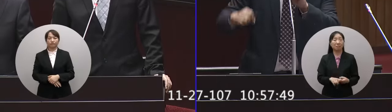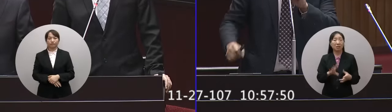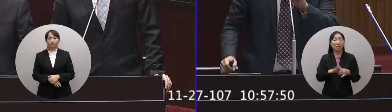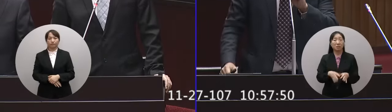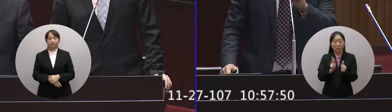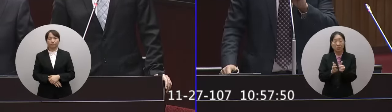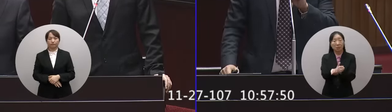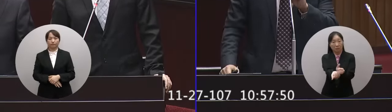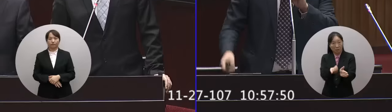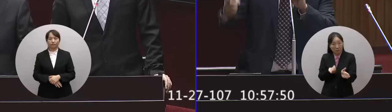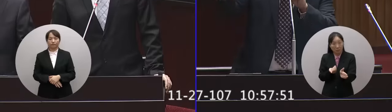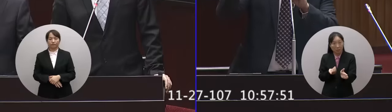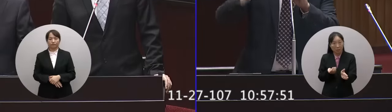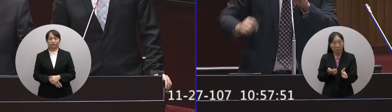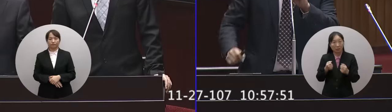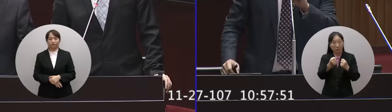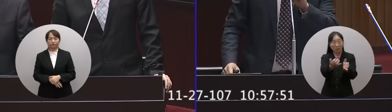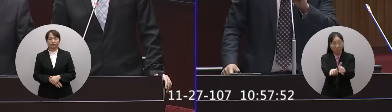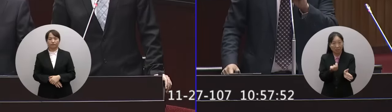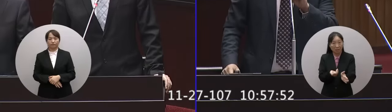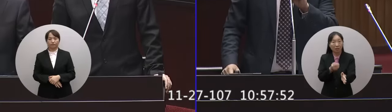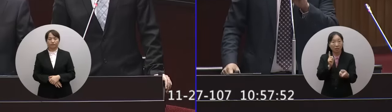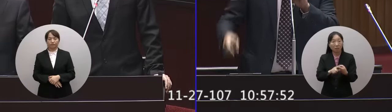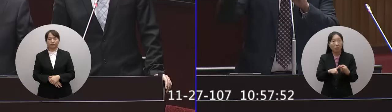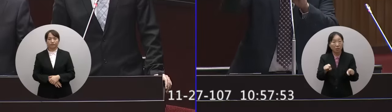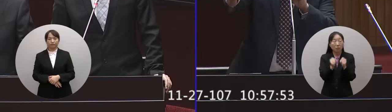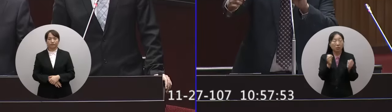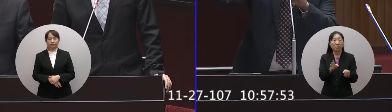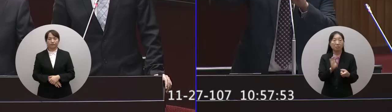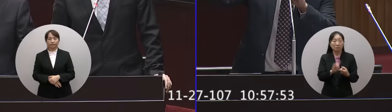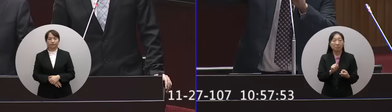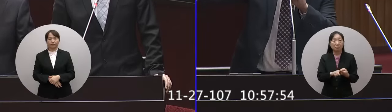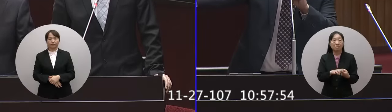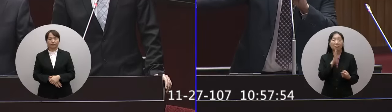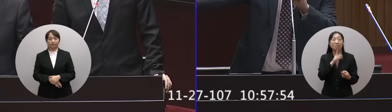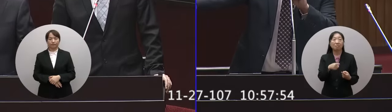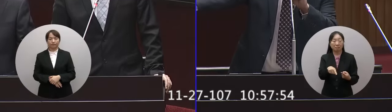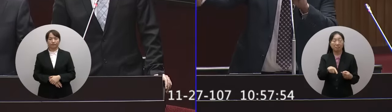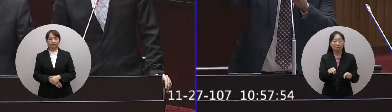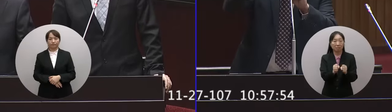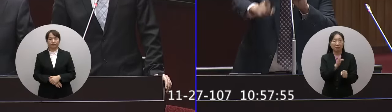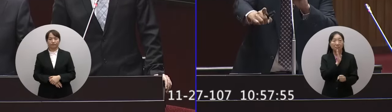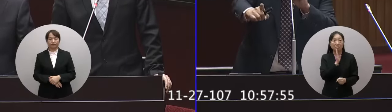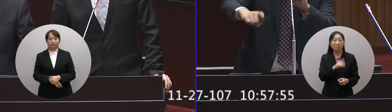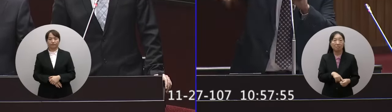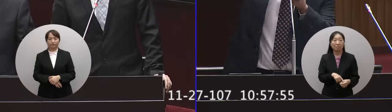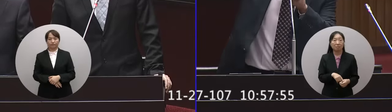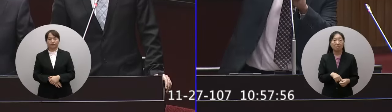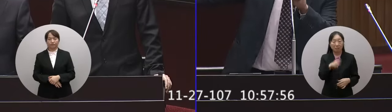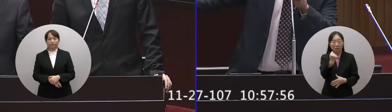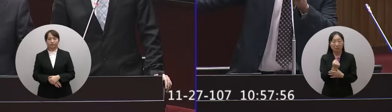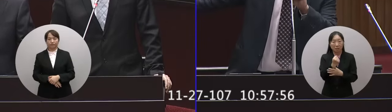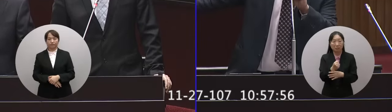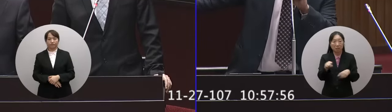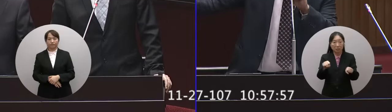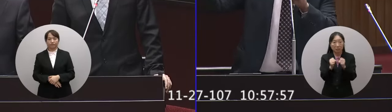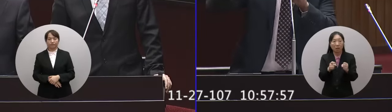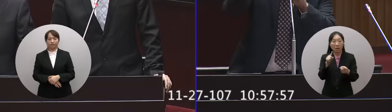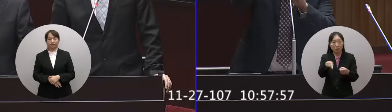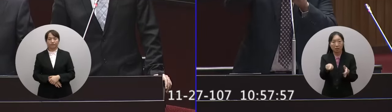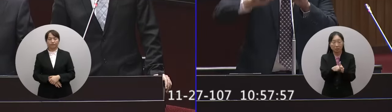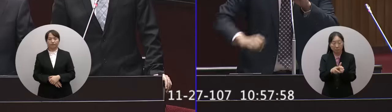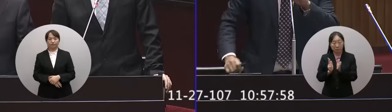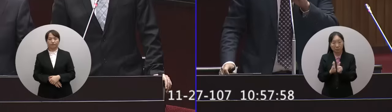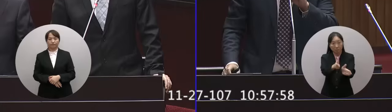開車以前就壞了那你剛剛在跟我扯什麼主峰棒開車以前就壞了主峰棒有故障車子不應該開